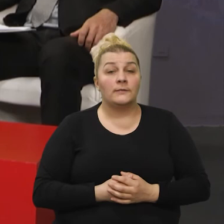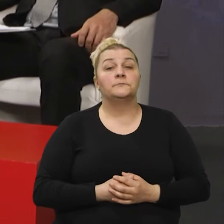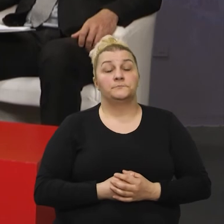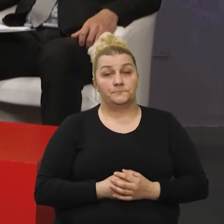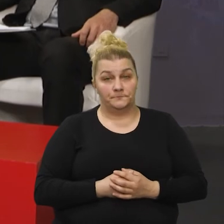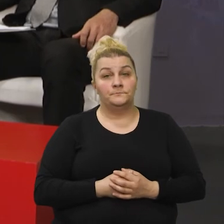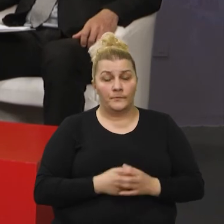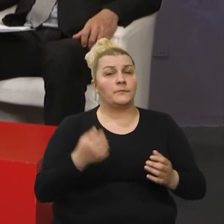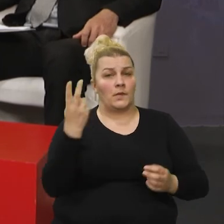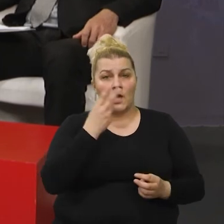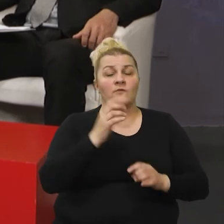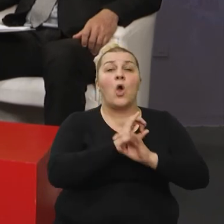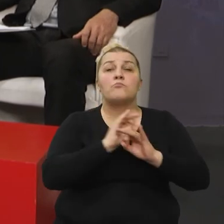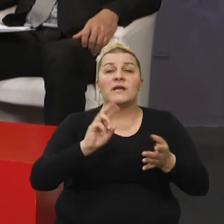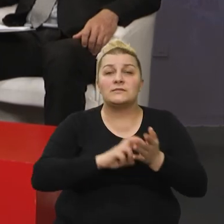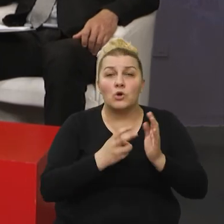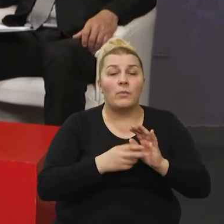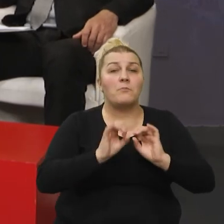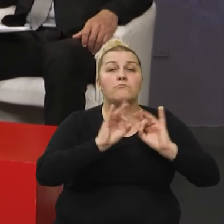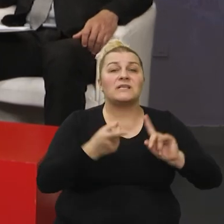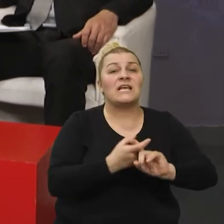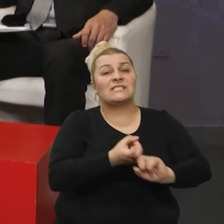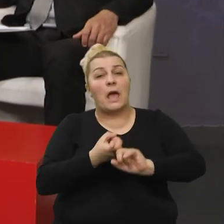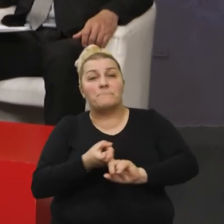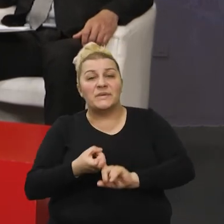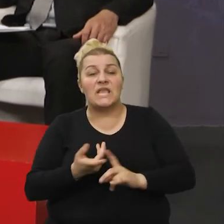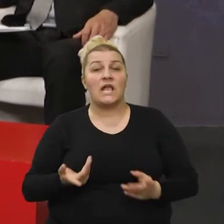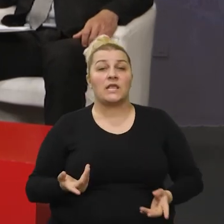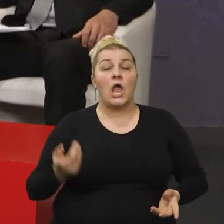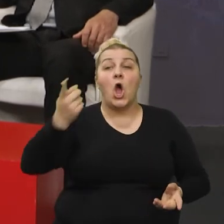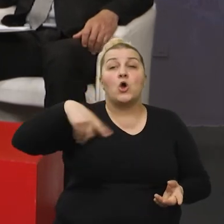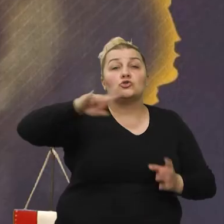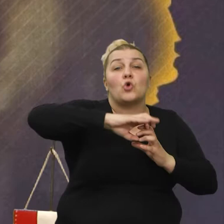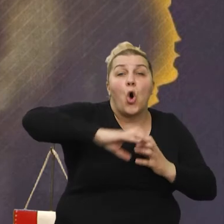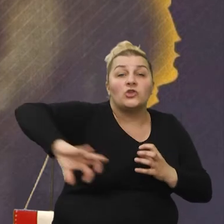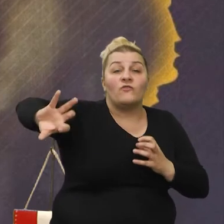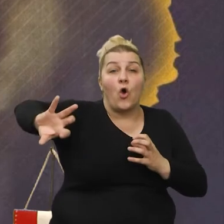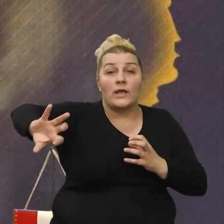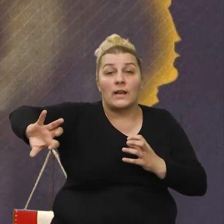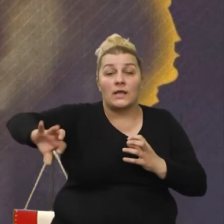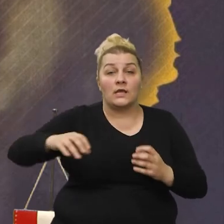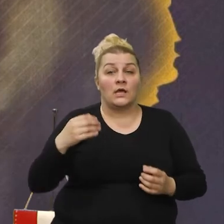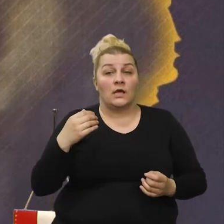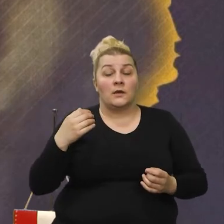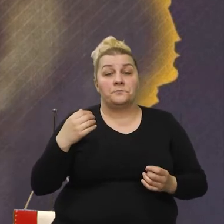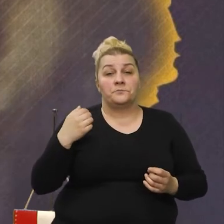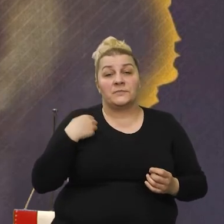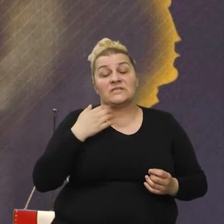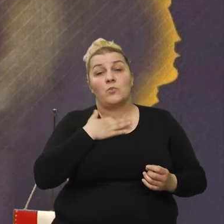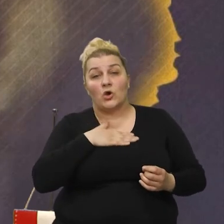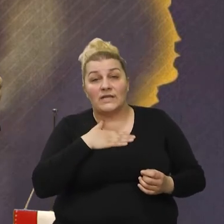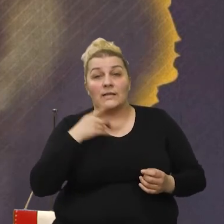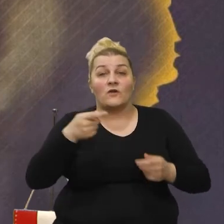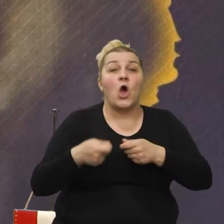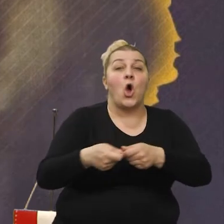Bez problema, bez zapinjanja, oni su se odvojili, opet kažem, mi smo na to da imamo